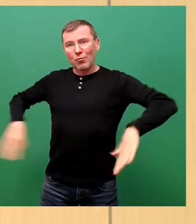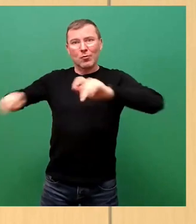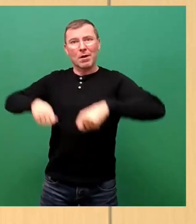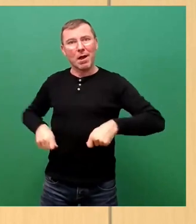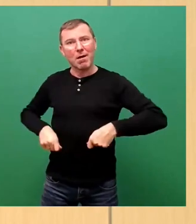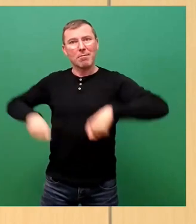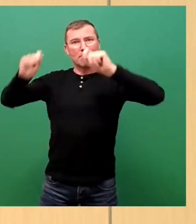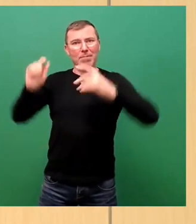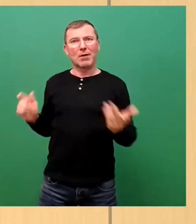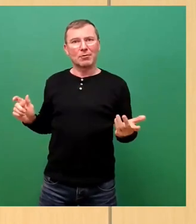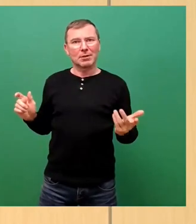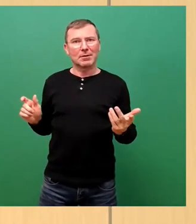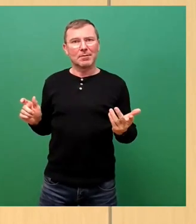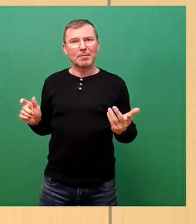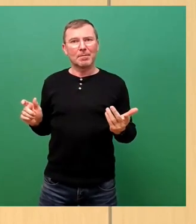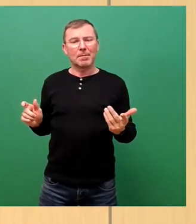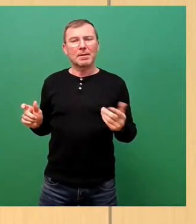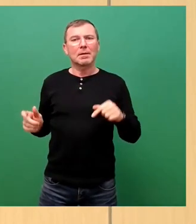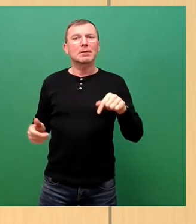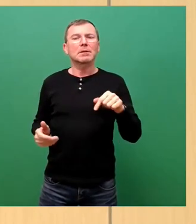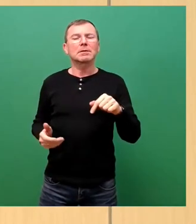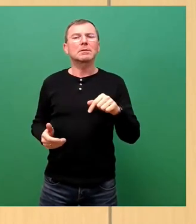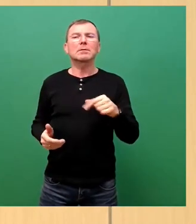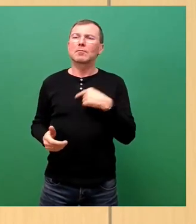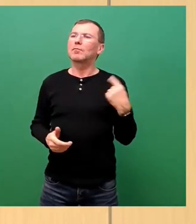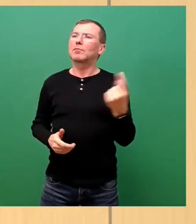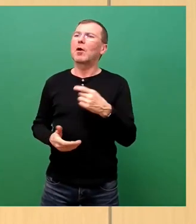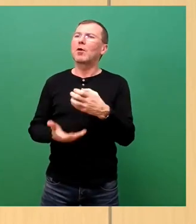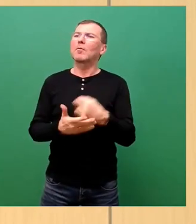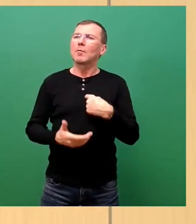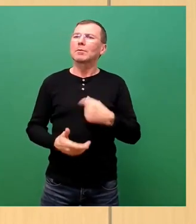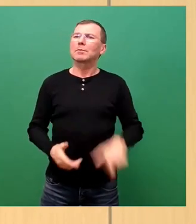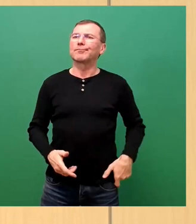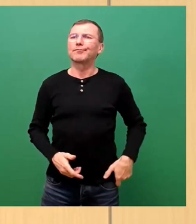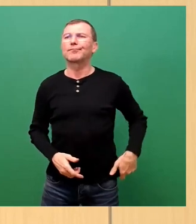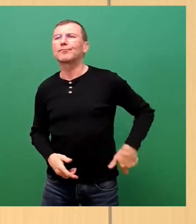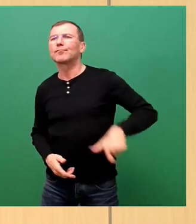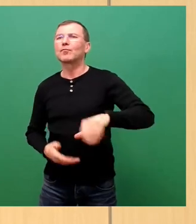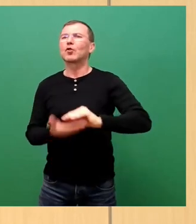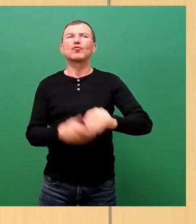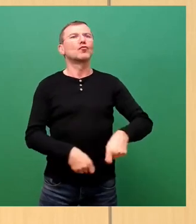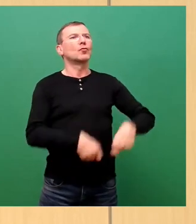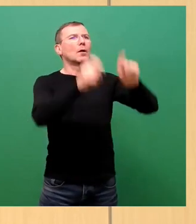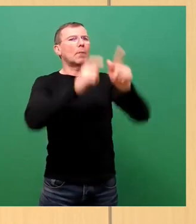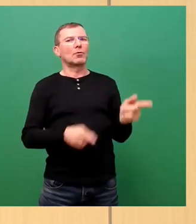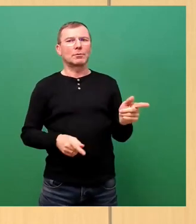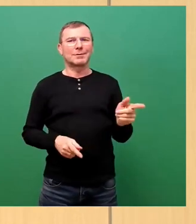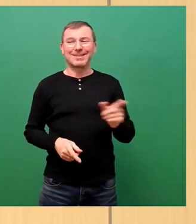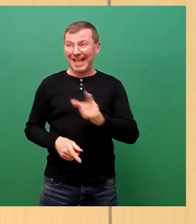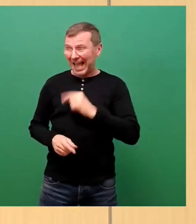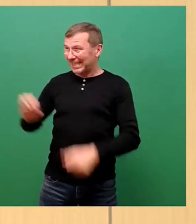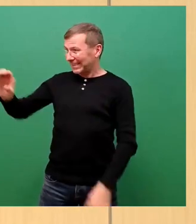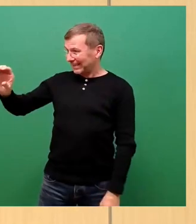werden jetzt kommunalisiert, also auf uns alle, wir alle müssen mit unserem Geld dann Schulen bauen, während das Geld, was eigentlich nach dem